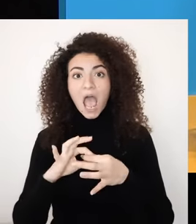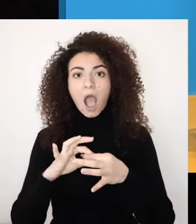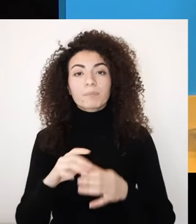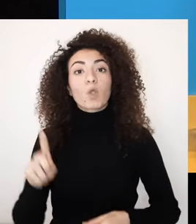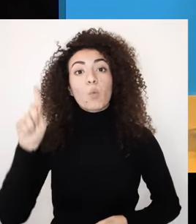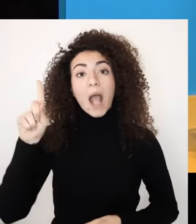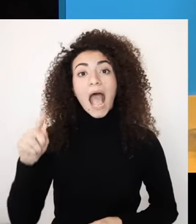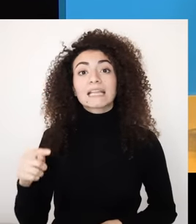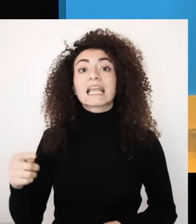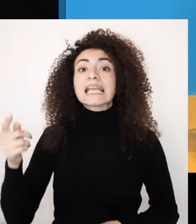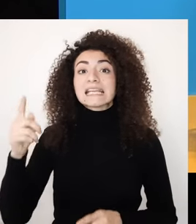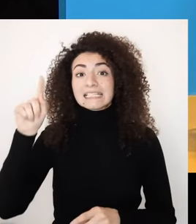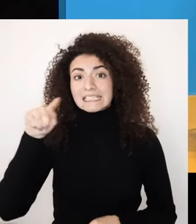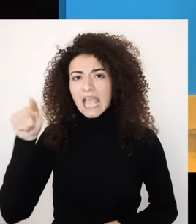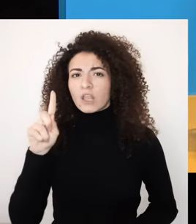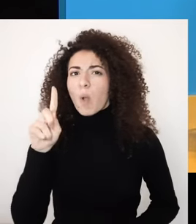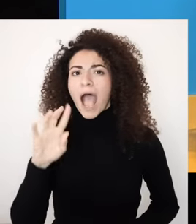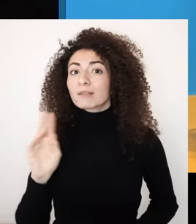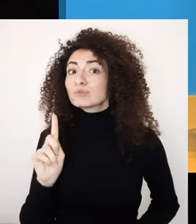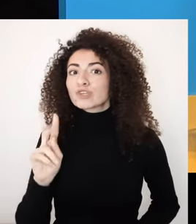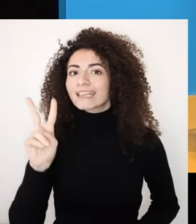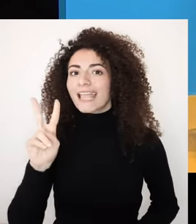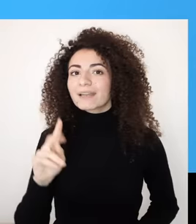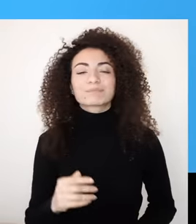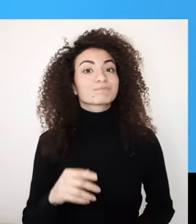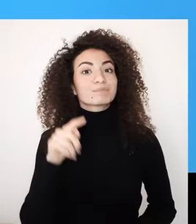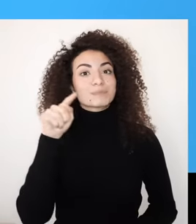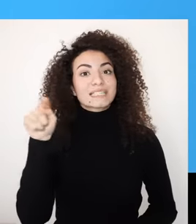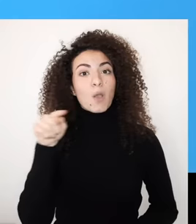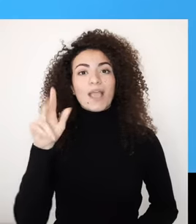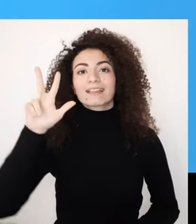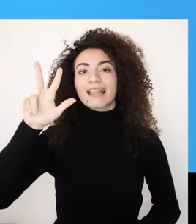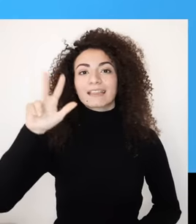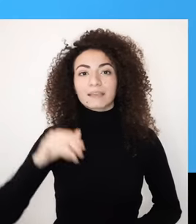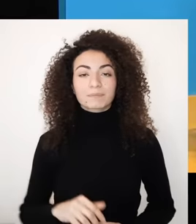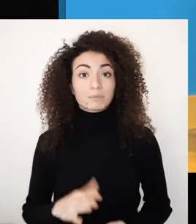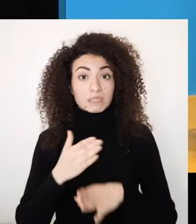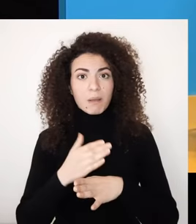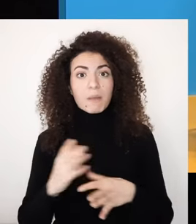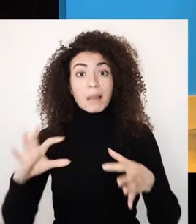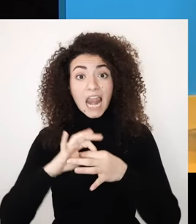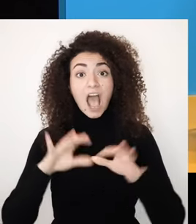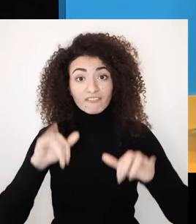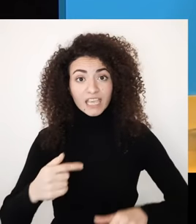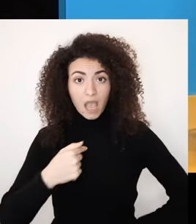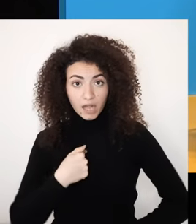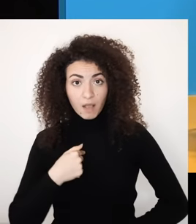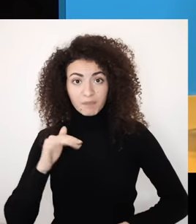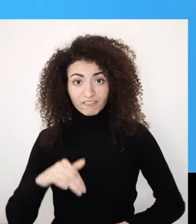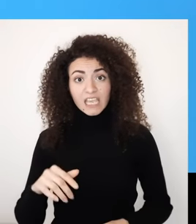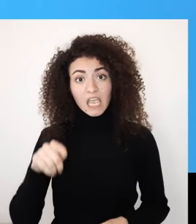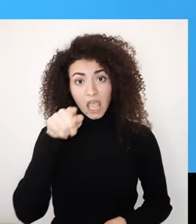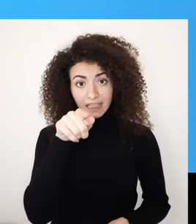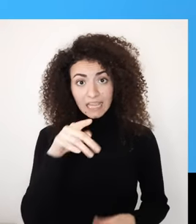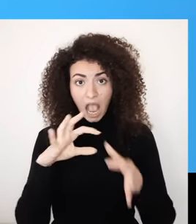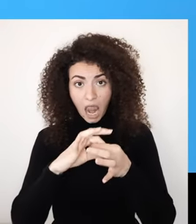واحد زائد واحد ما بيساوي اثنين بيساوي اثنين لأنه بالعلاقة بيوجد أنا وانتي والعلاقة